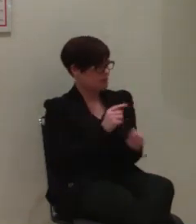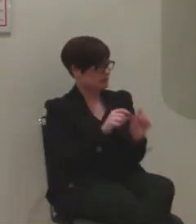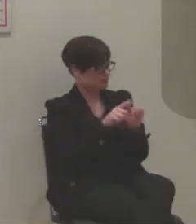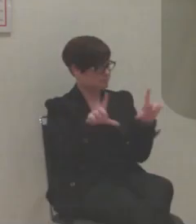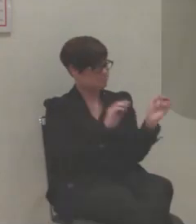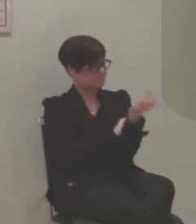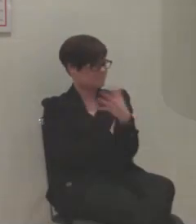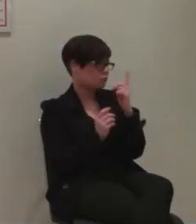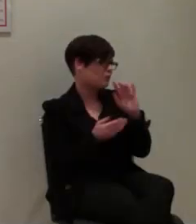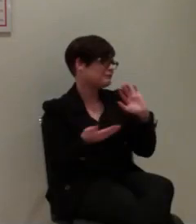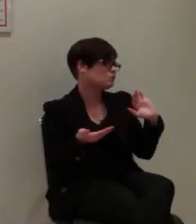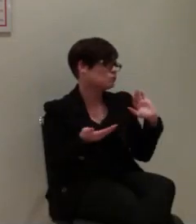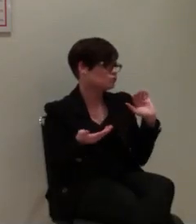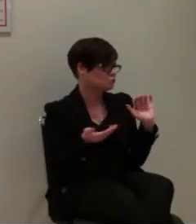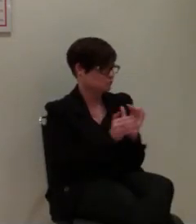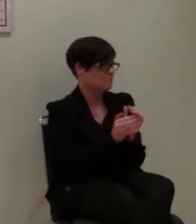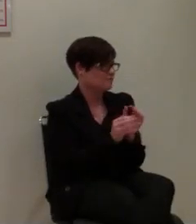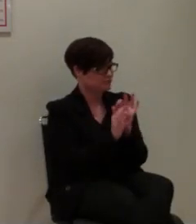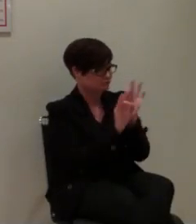Ich fasse nochmal kurz zusammen,